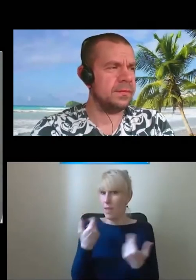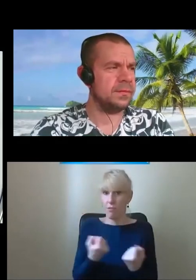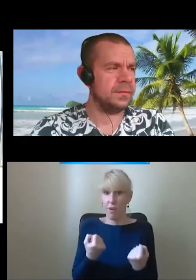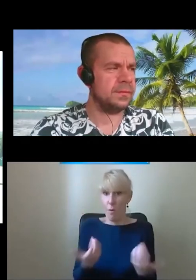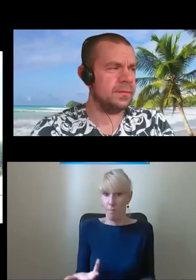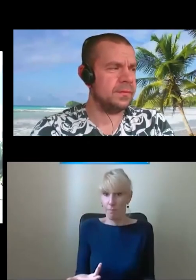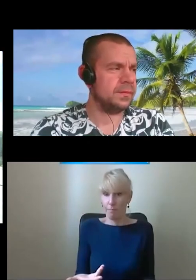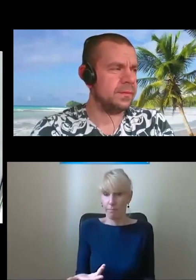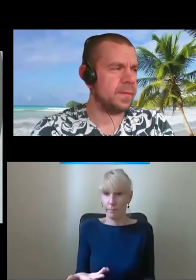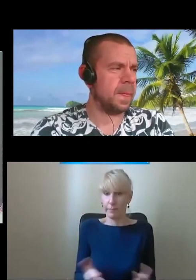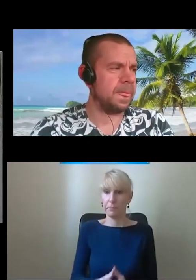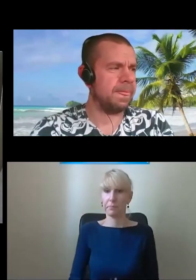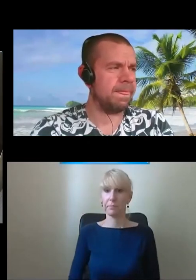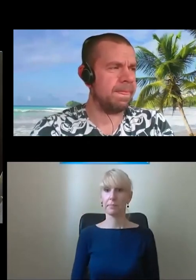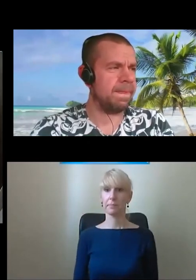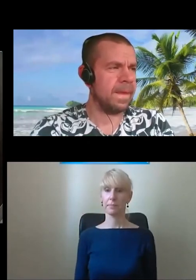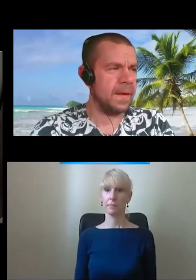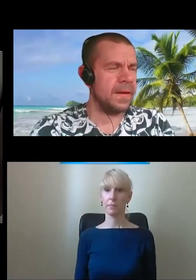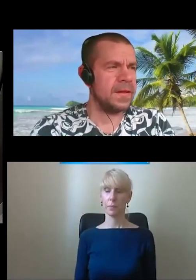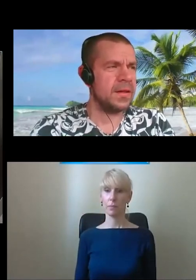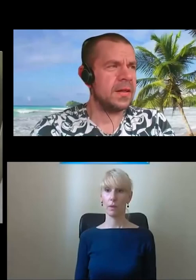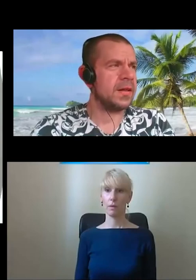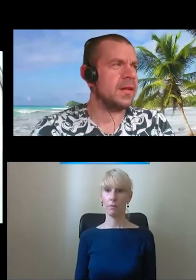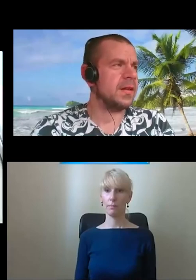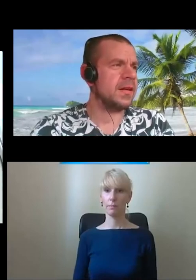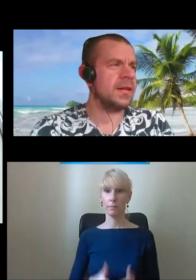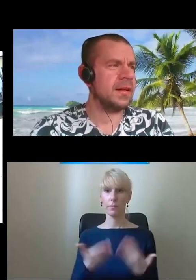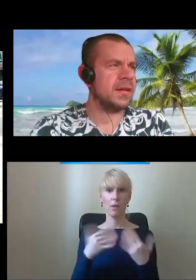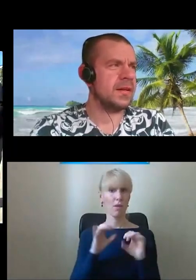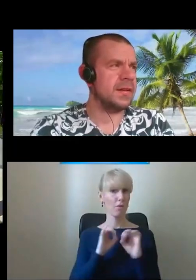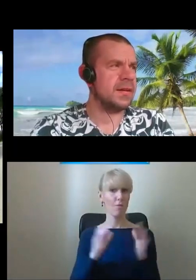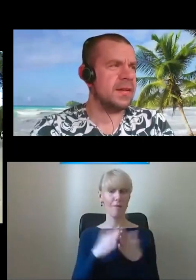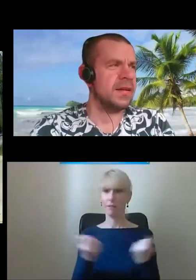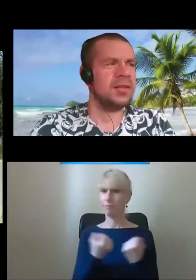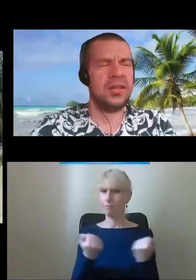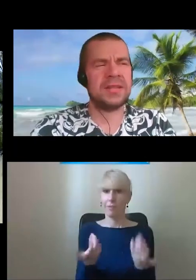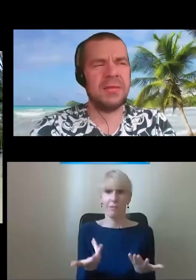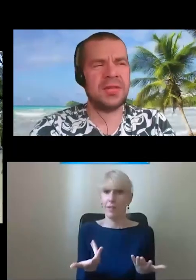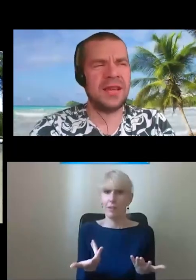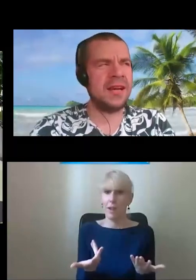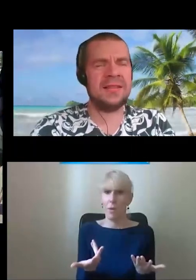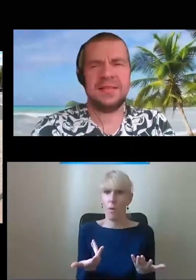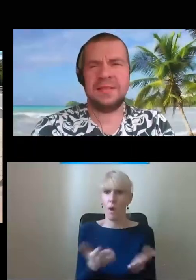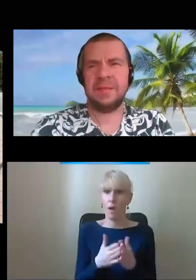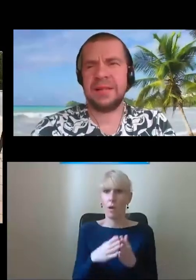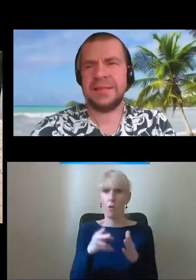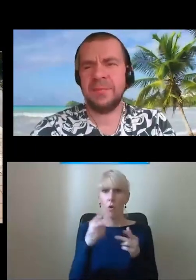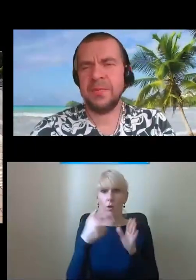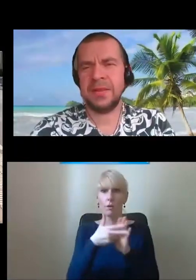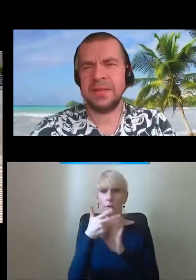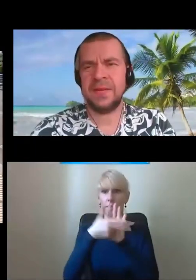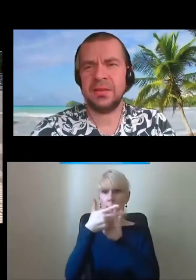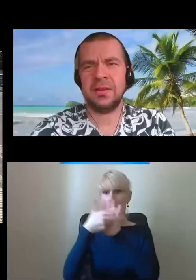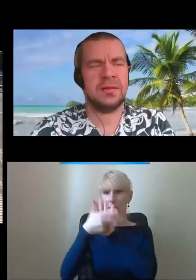Okej. Rozumiem. To wiem, informowanie o tym, że nie działa nie jest zupełnie. To jest kamerzysta, Martek